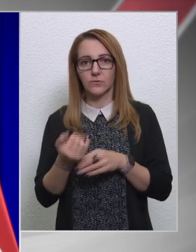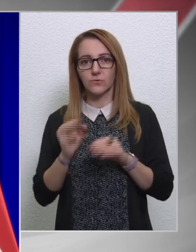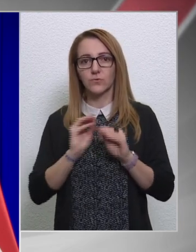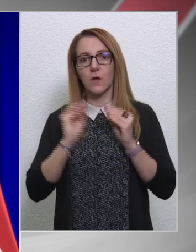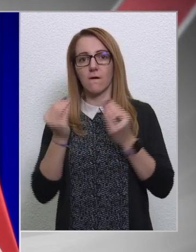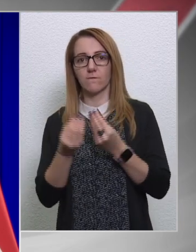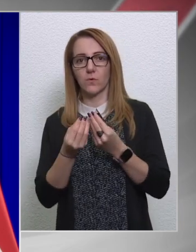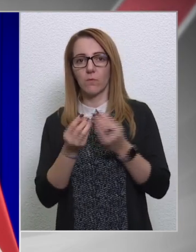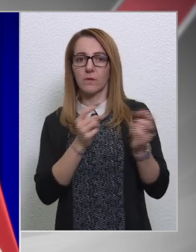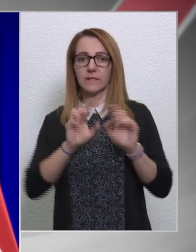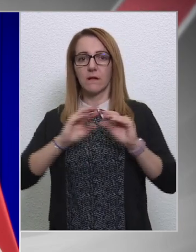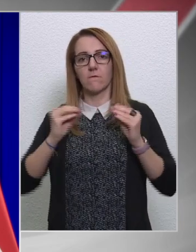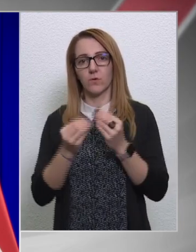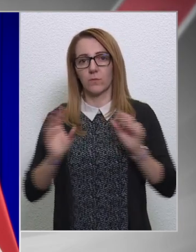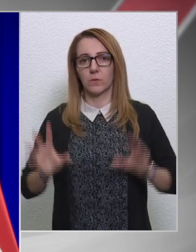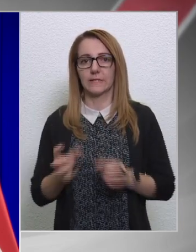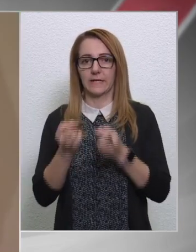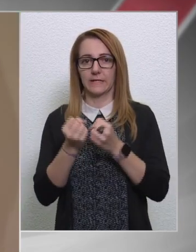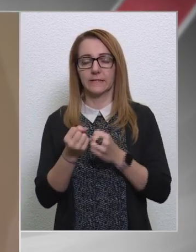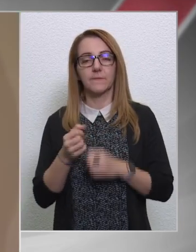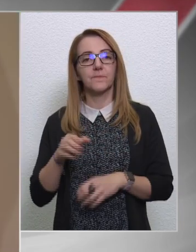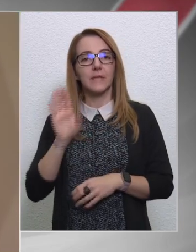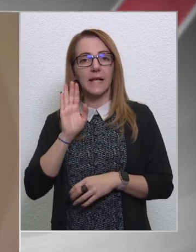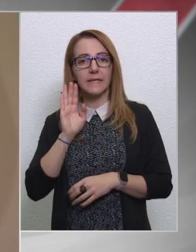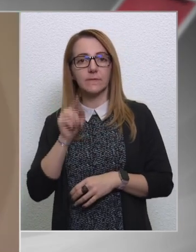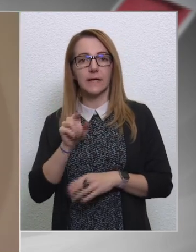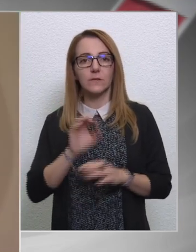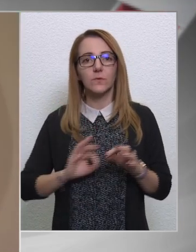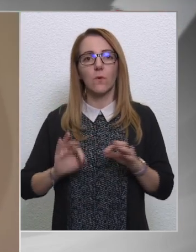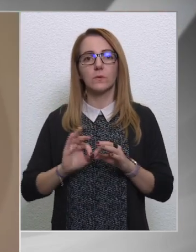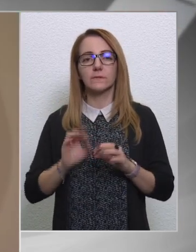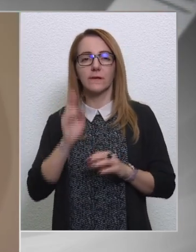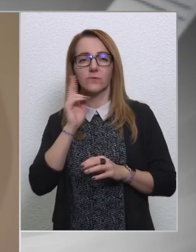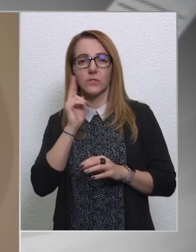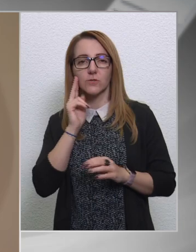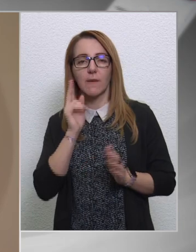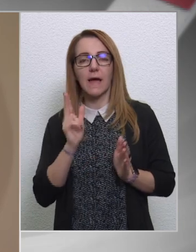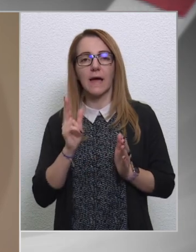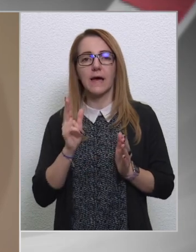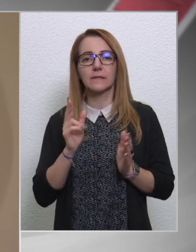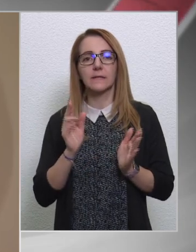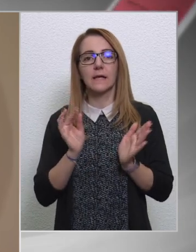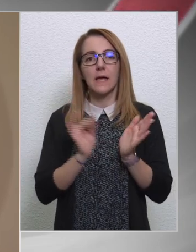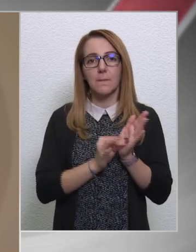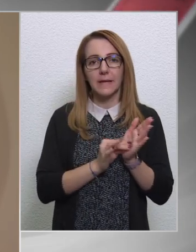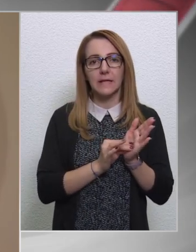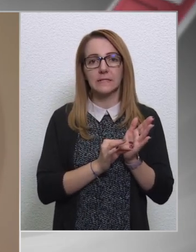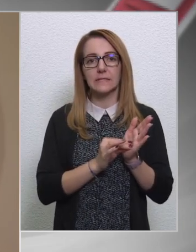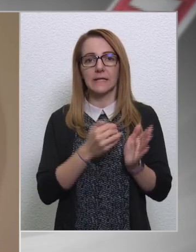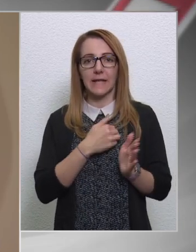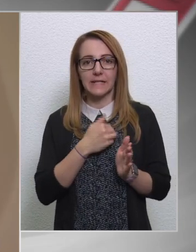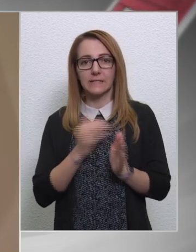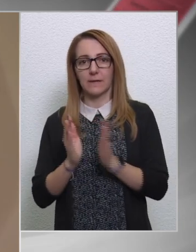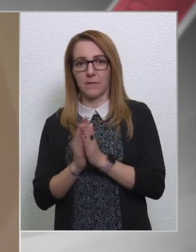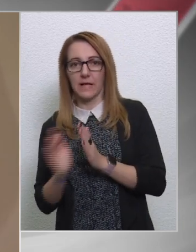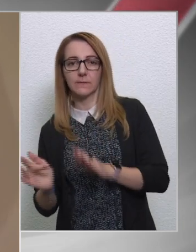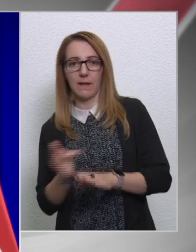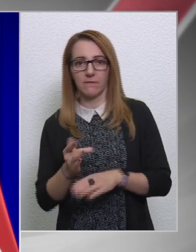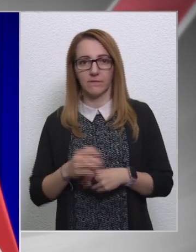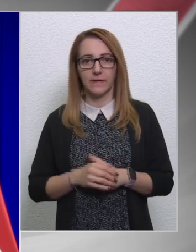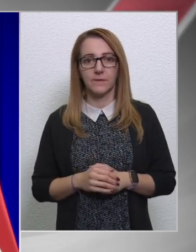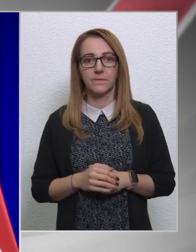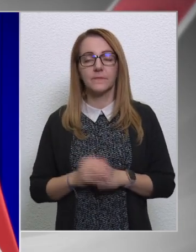vitafórumot hoznánk létre. Elképzelhet, hogy az összes ismert, bejegyzett egyetem, illetve egyház ebbe bele fog férni?